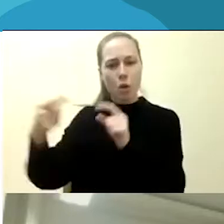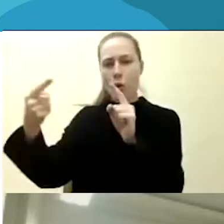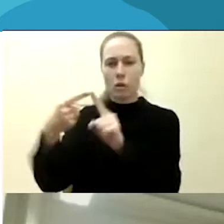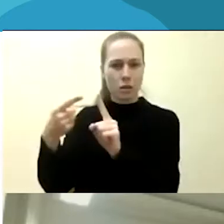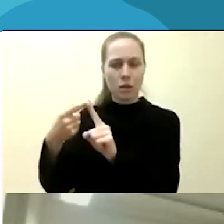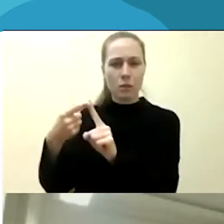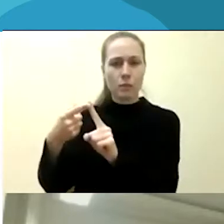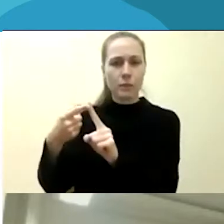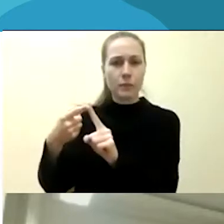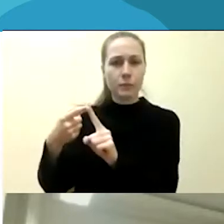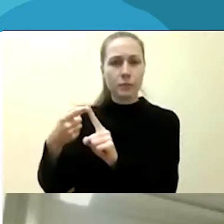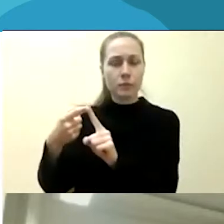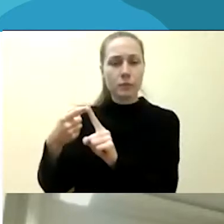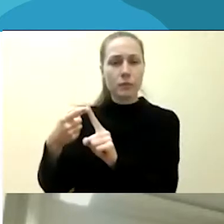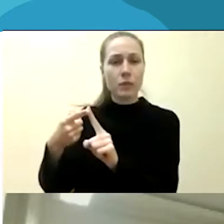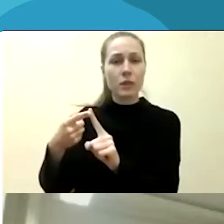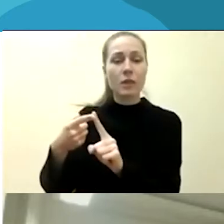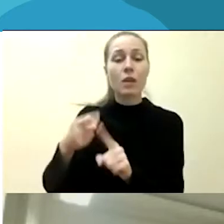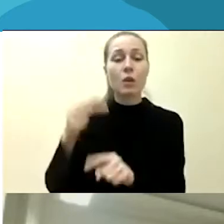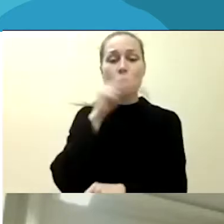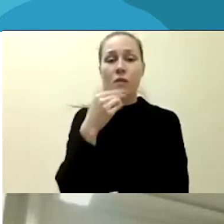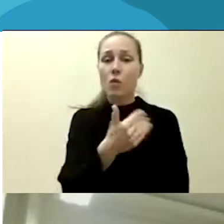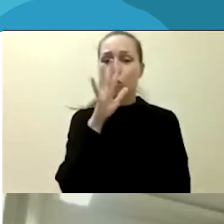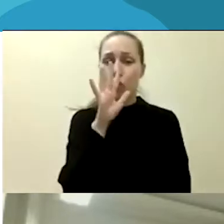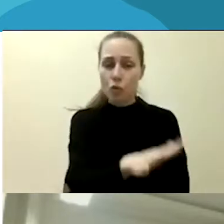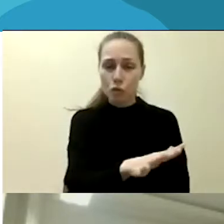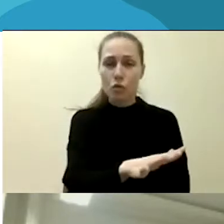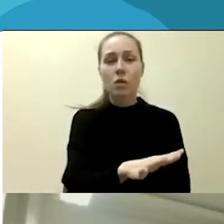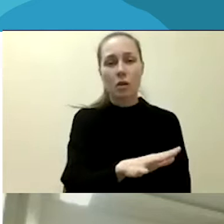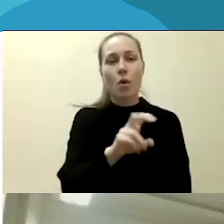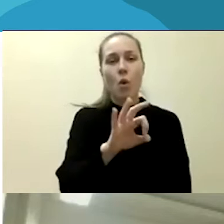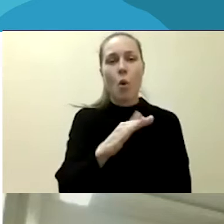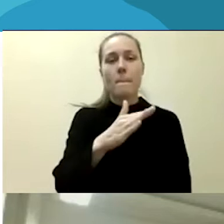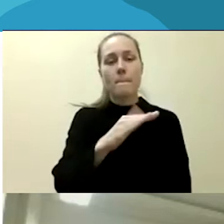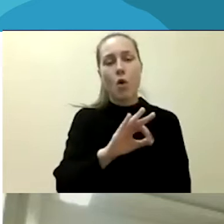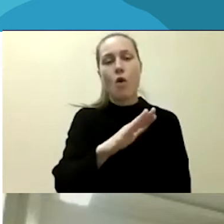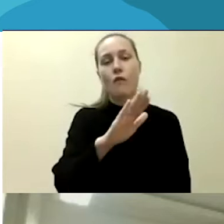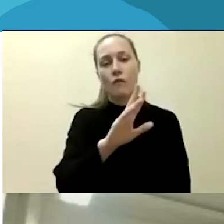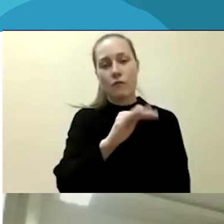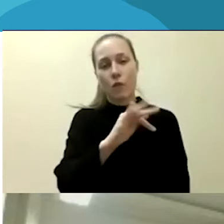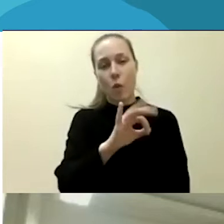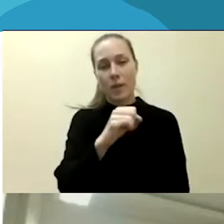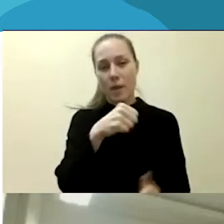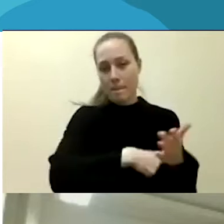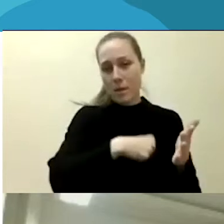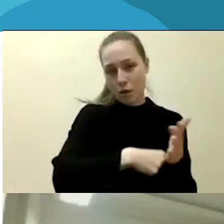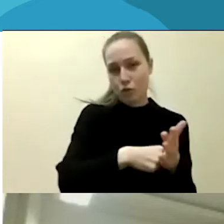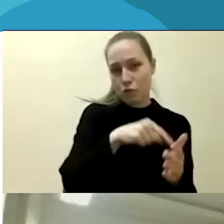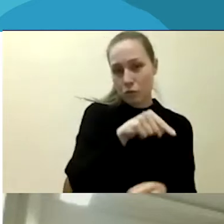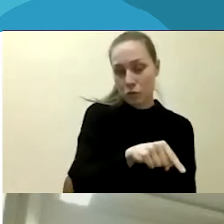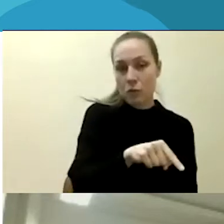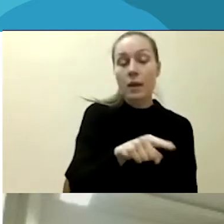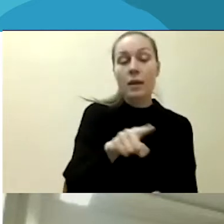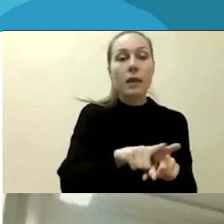nepykantos nusikaltimai iš homofobinių pastatų. Todėl dar taip pat buvo